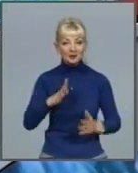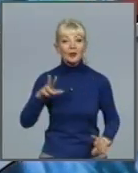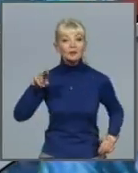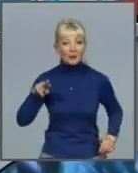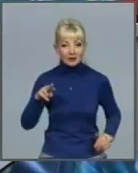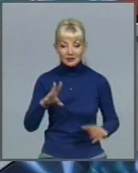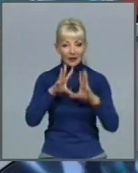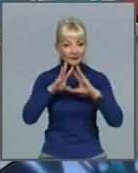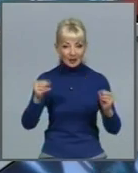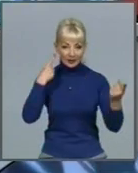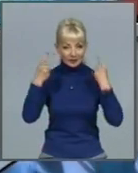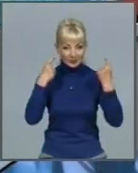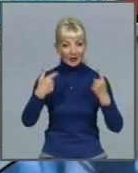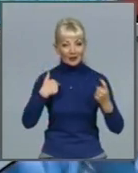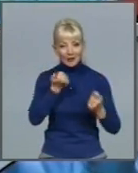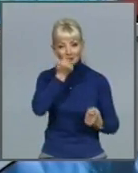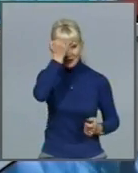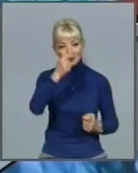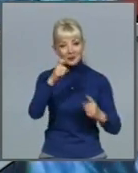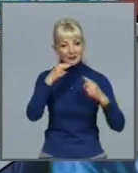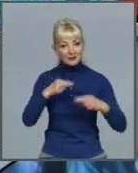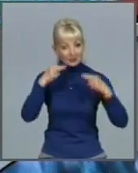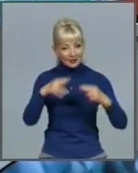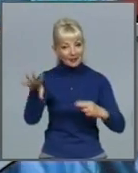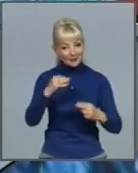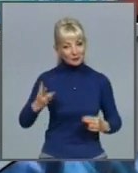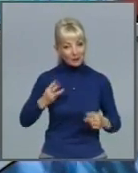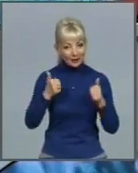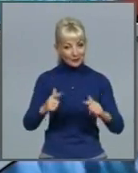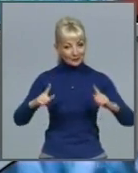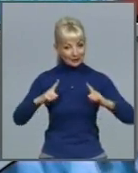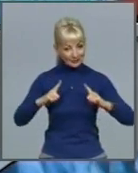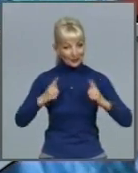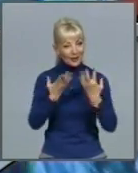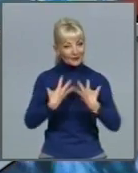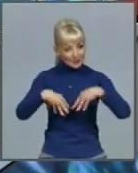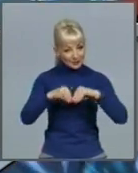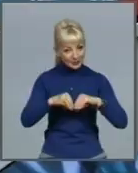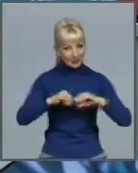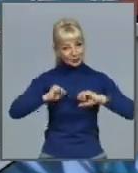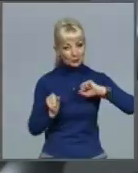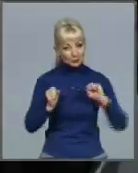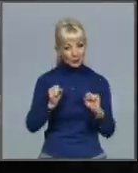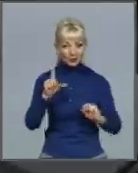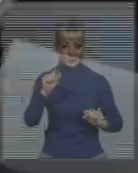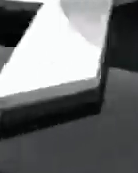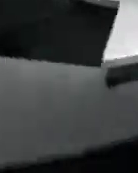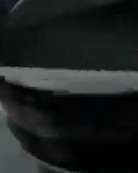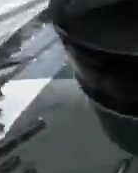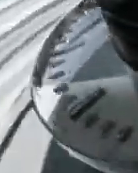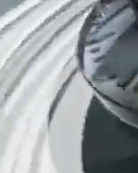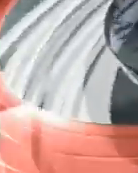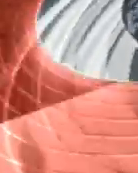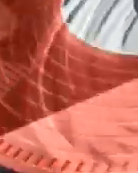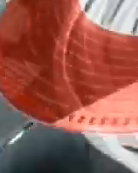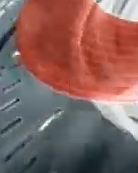інформація. дякую за увагу. Всім бажаю гарних вихідних в оточенні рідних та друзів. Зустрінемось вже в понеділок. Дякую.